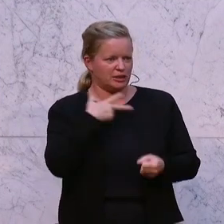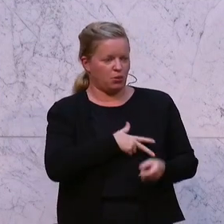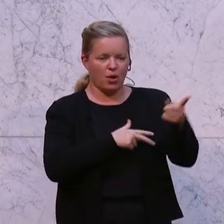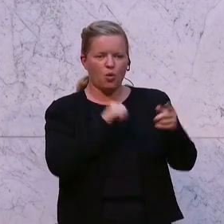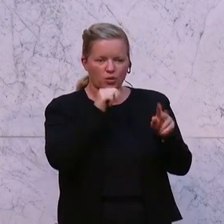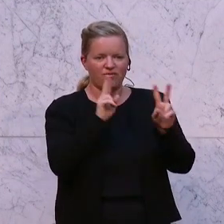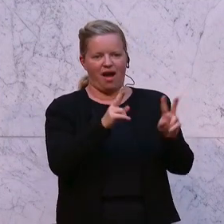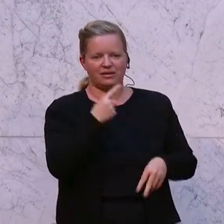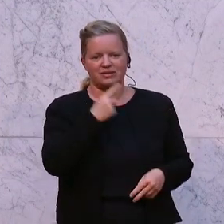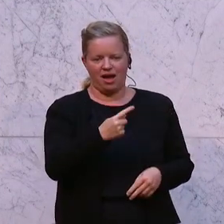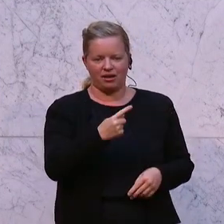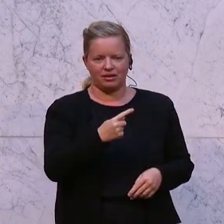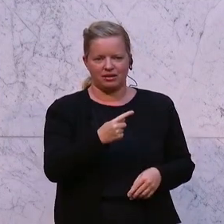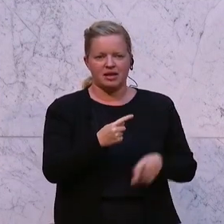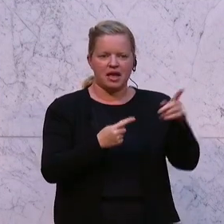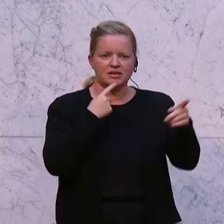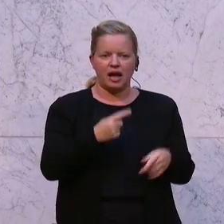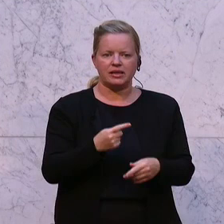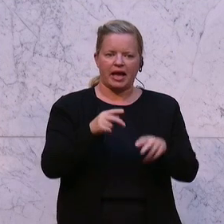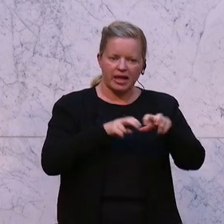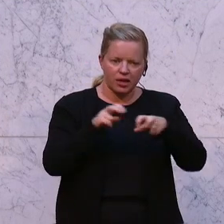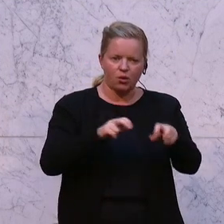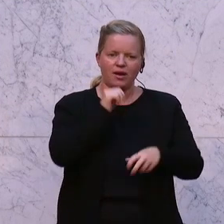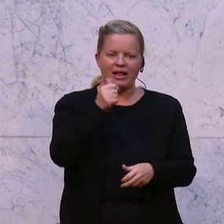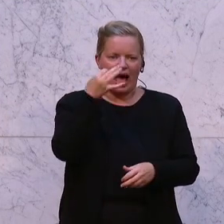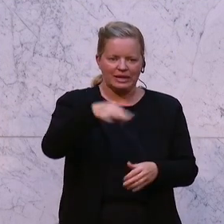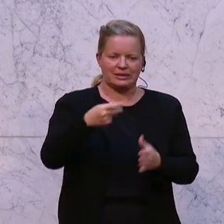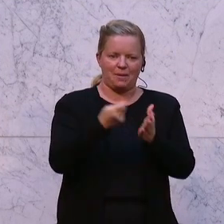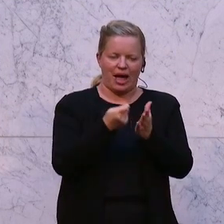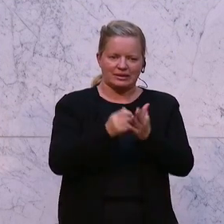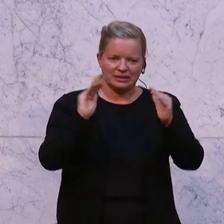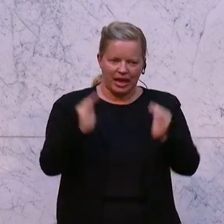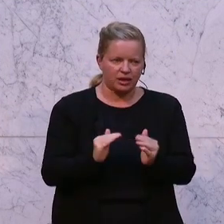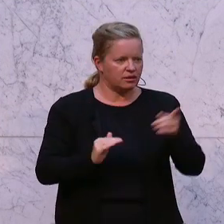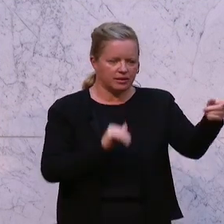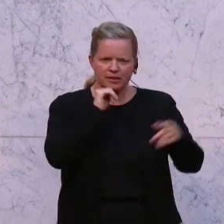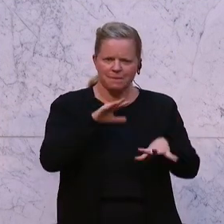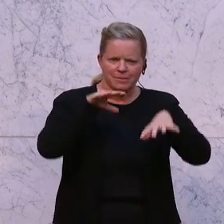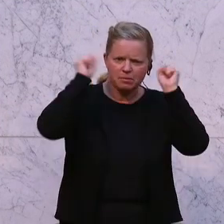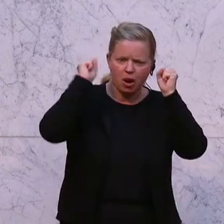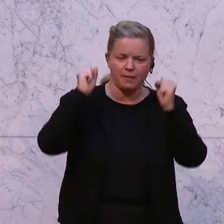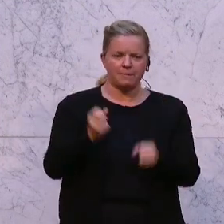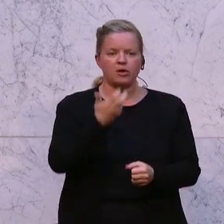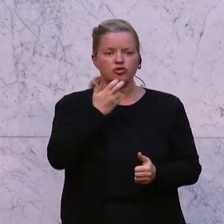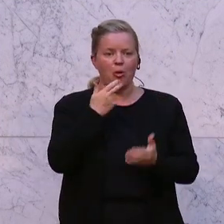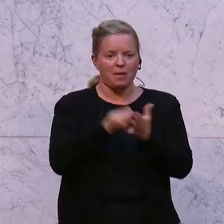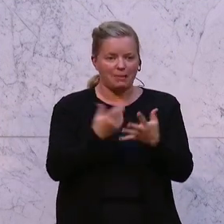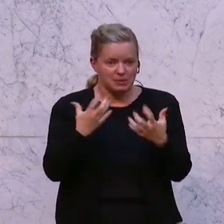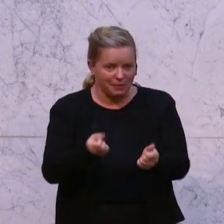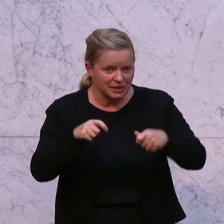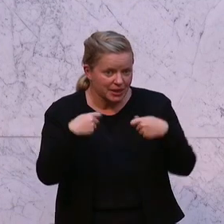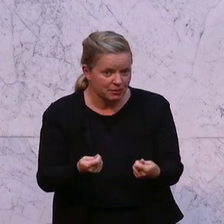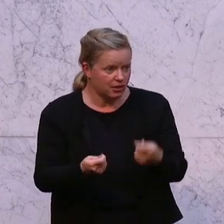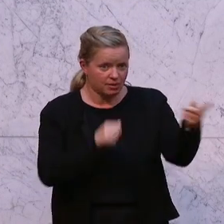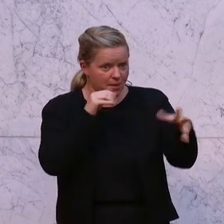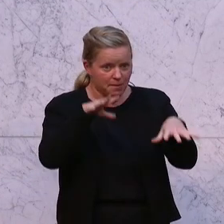Regierung senke keinen einzigen Preis. Nachweislich die Unwahrheit. Ich kann mir nicht vorstellen, dass Sie nicht mitbekommen haben, dass es eine Strompreisbremse gibt. Ich kann mir nicht